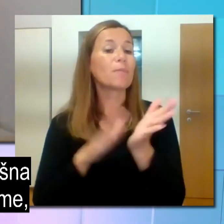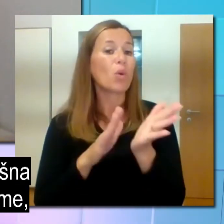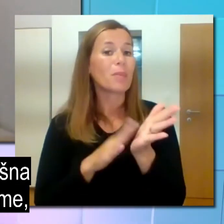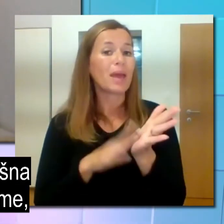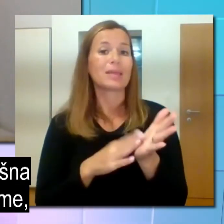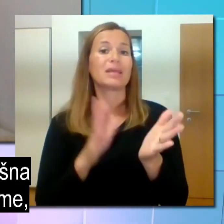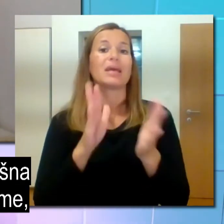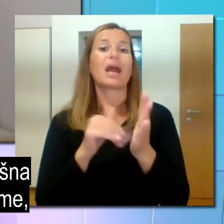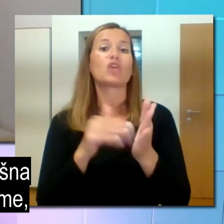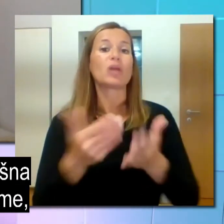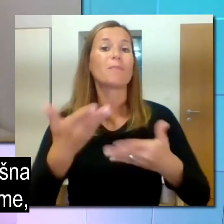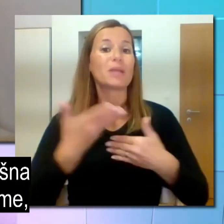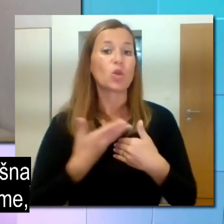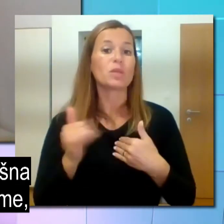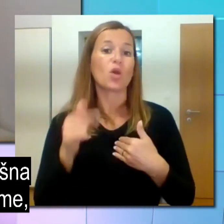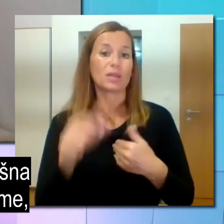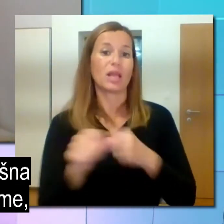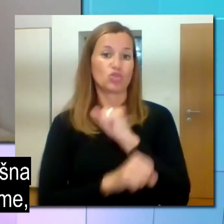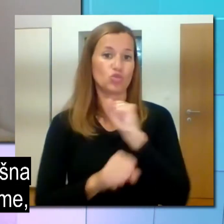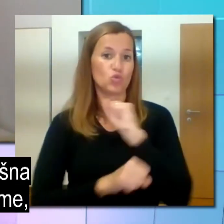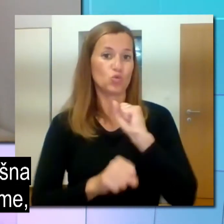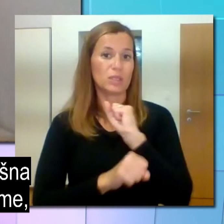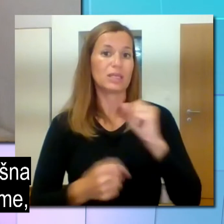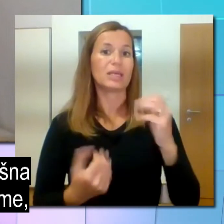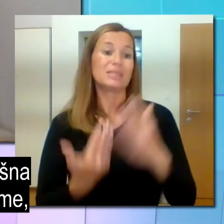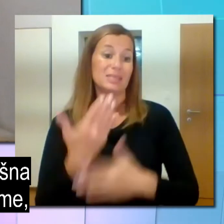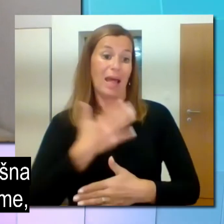pomeni, kakšna pridobitev je ta študij.